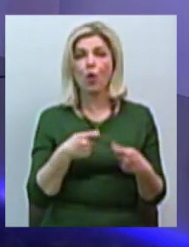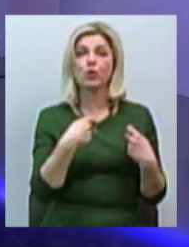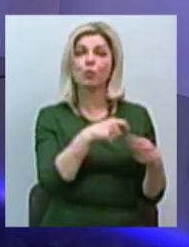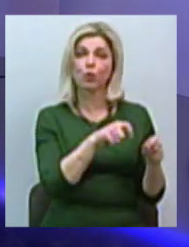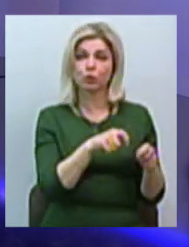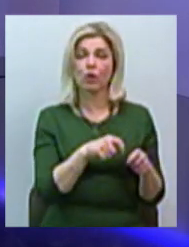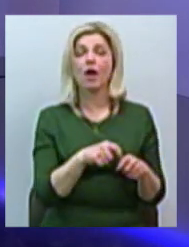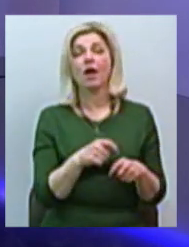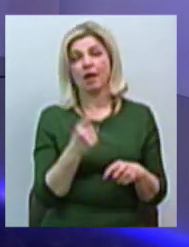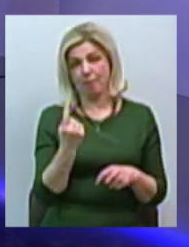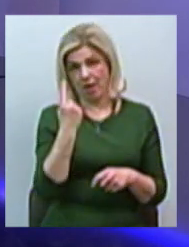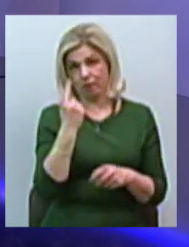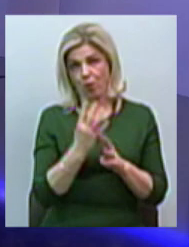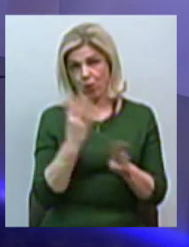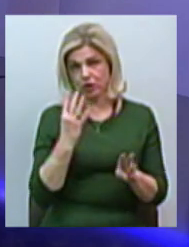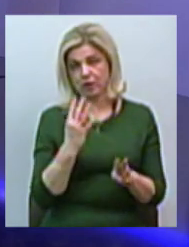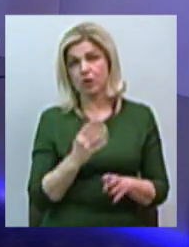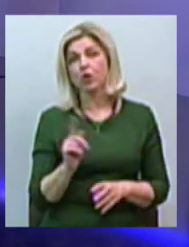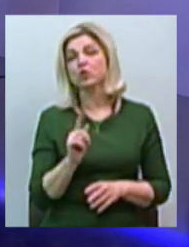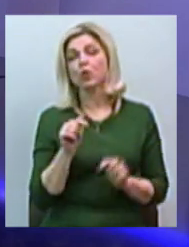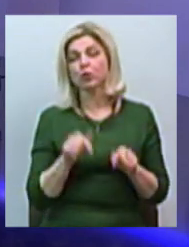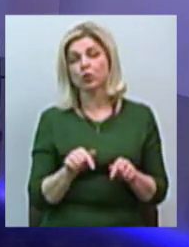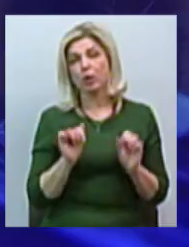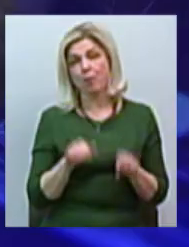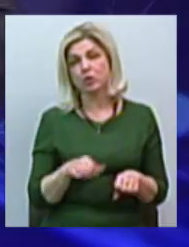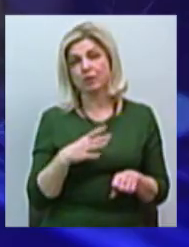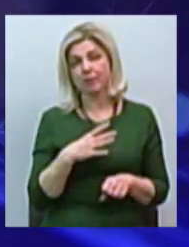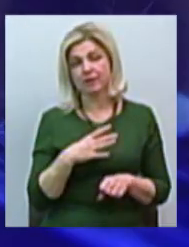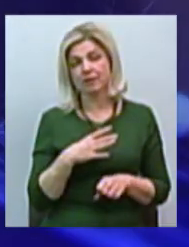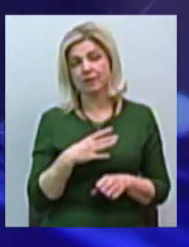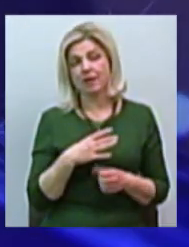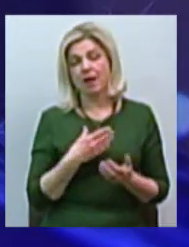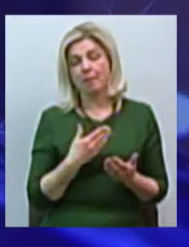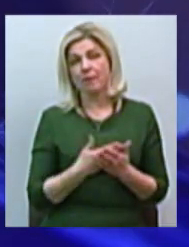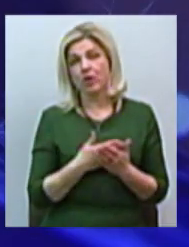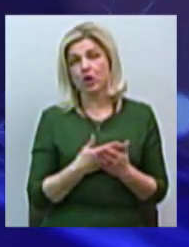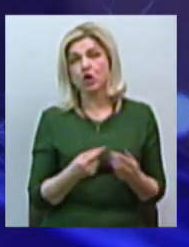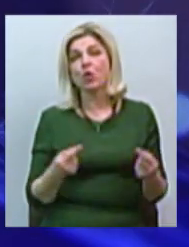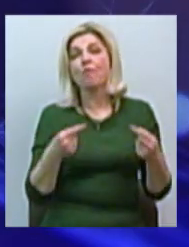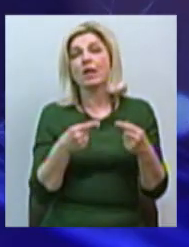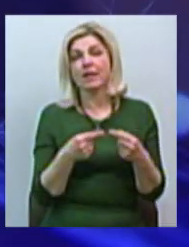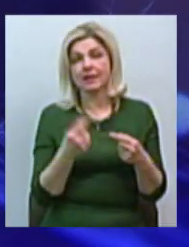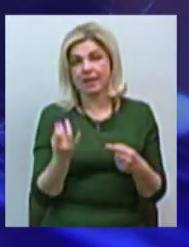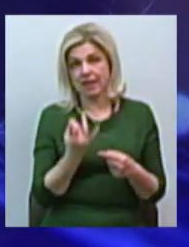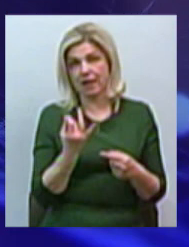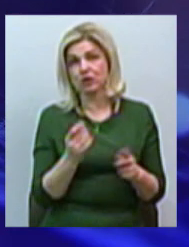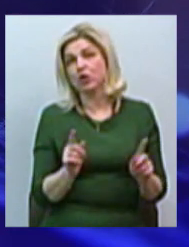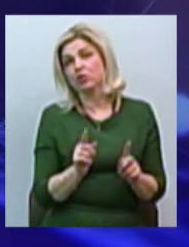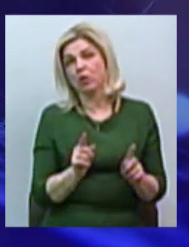можливість продавати в Україну. чергу, тут може бути ще, скажімо так, совпадення інтересів, може бути в чому?